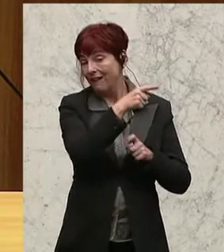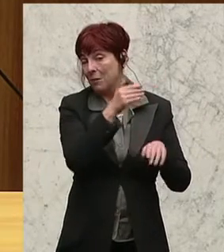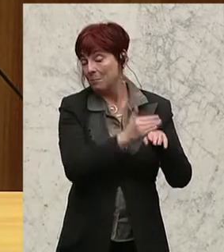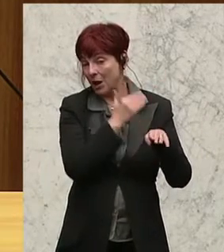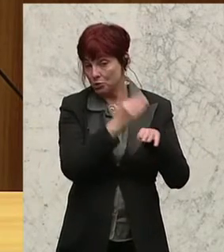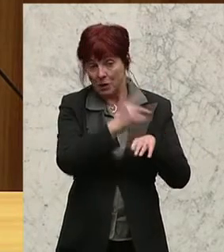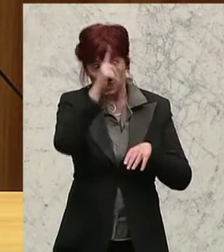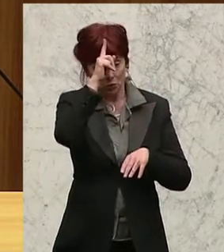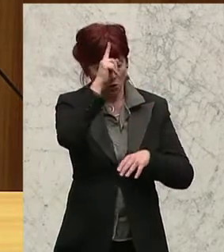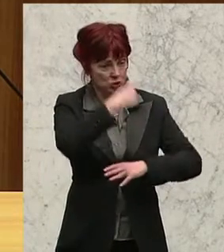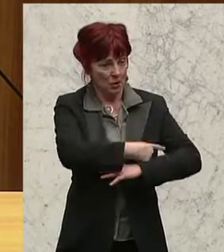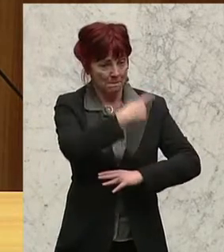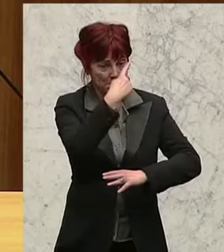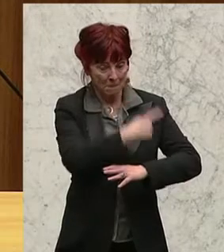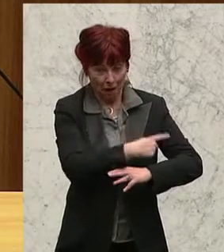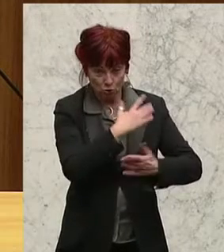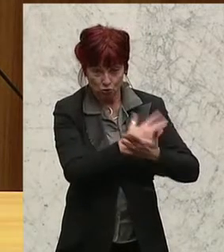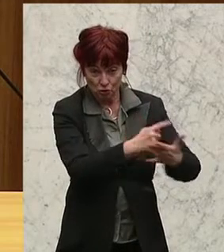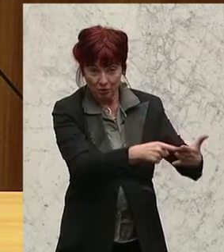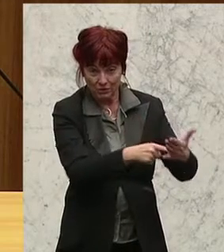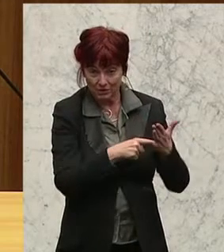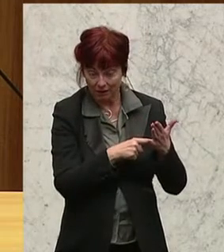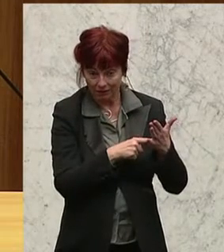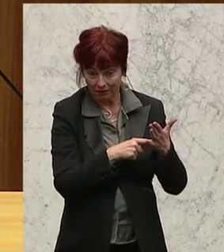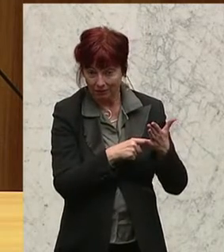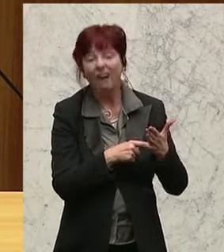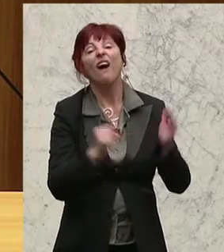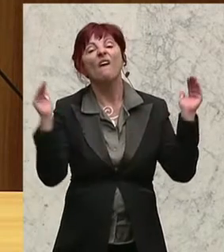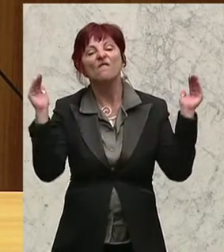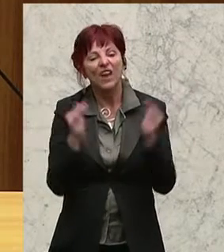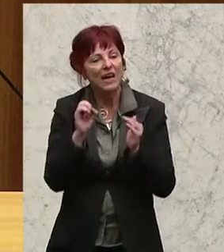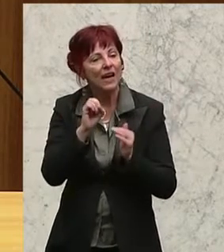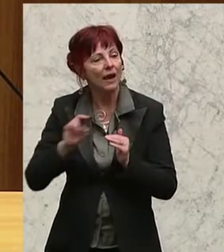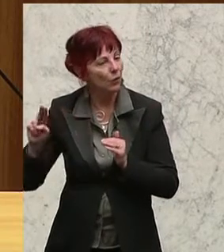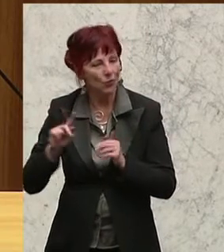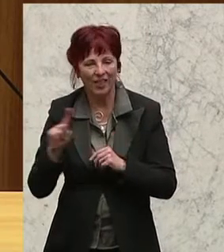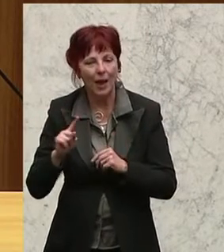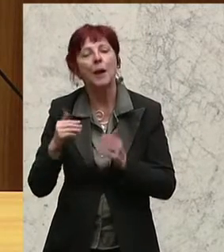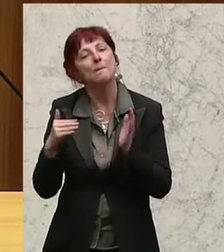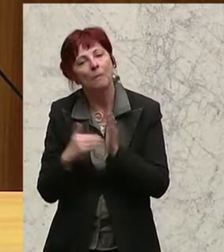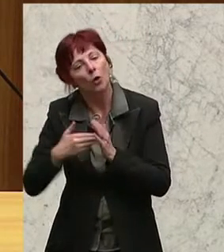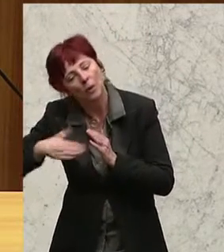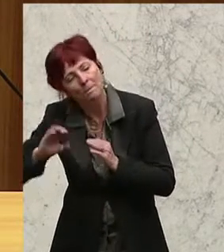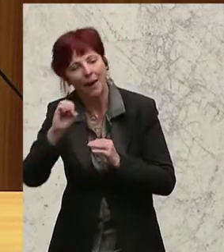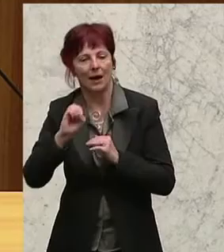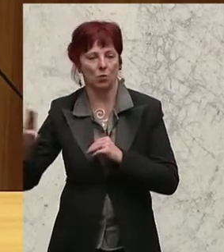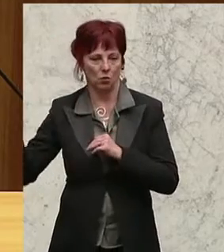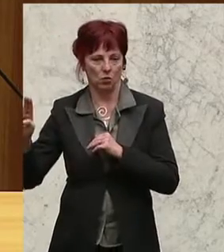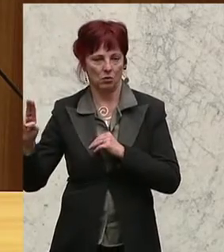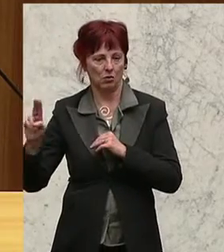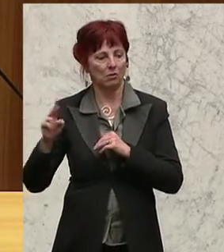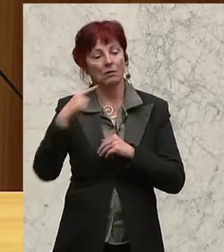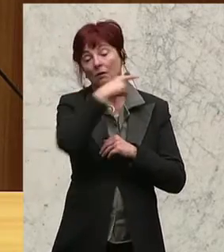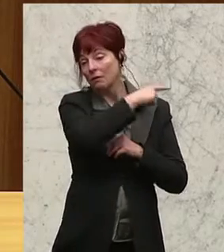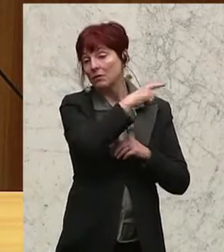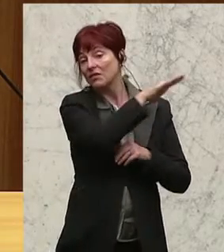Es braucht nicht weniger Europäische Union, es braucht mehr Europäische Union. Das Fehlen von EU-Gesetzgebung führt in diesem